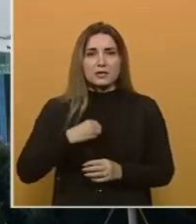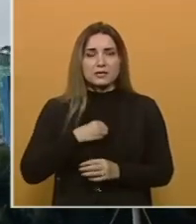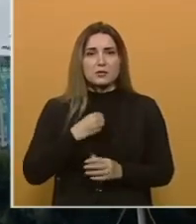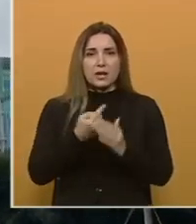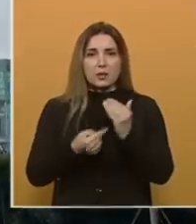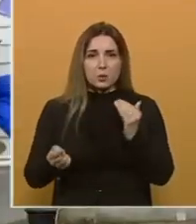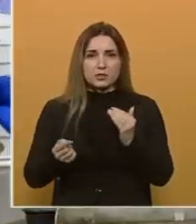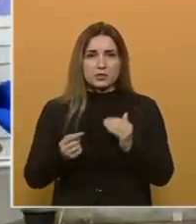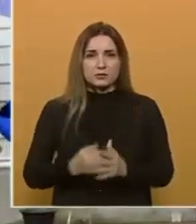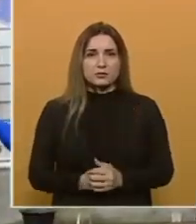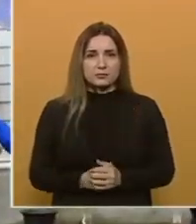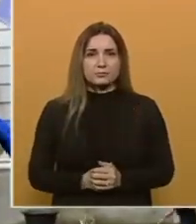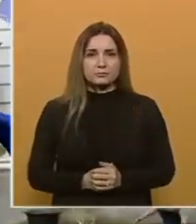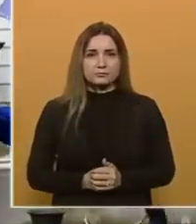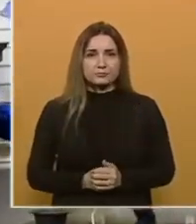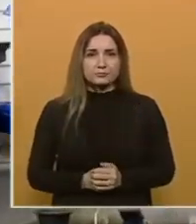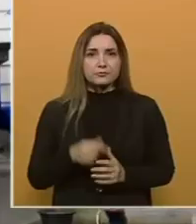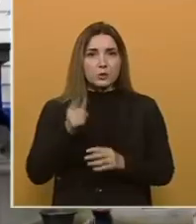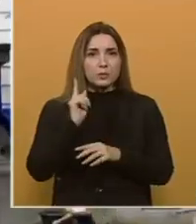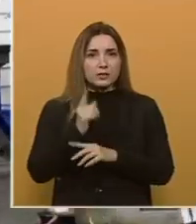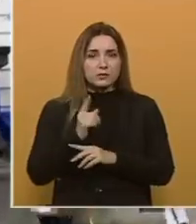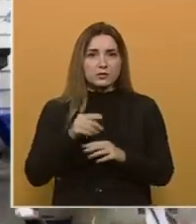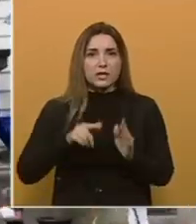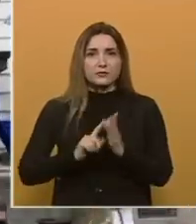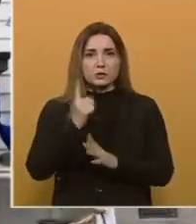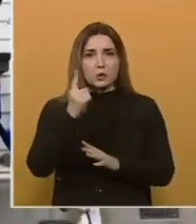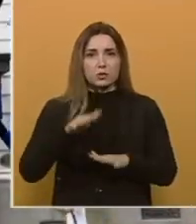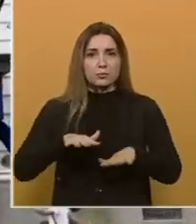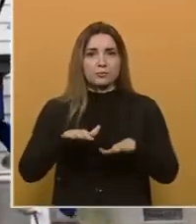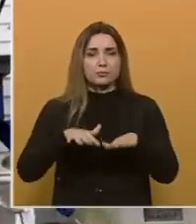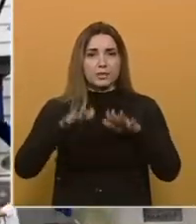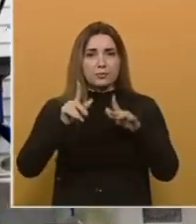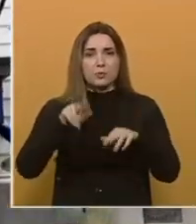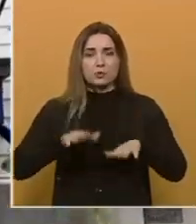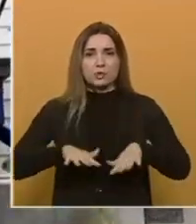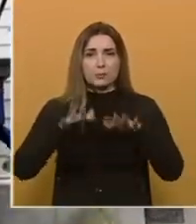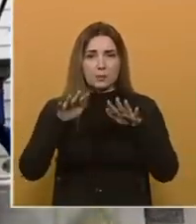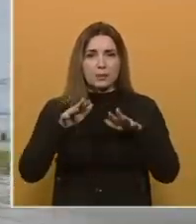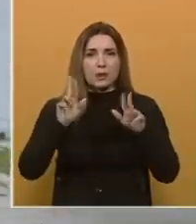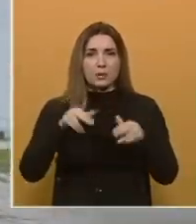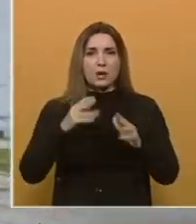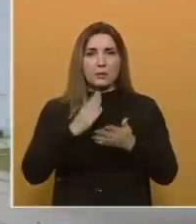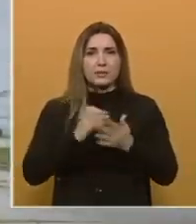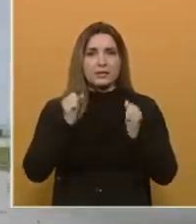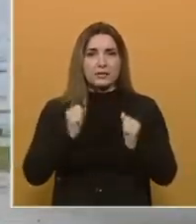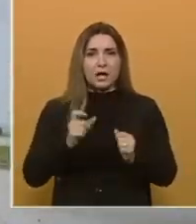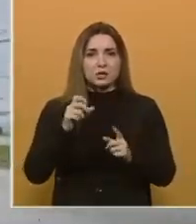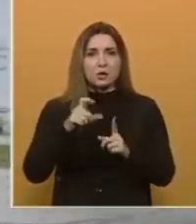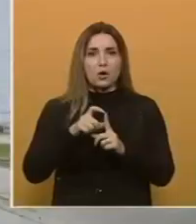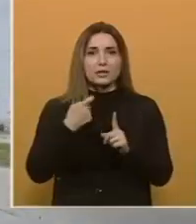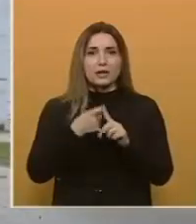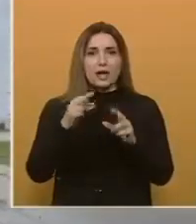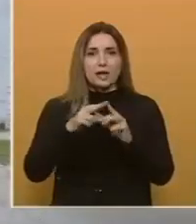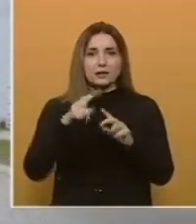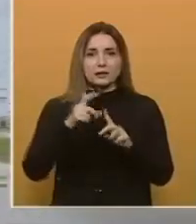posljedice, dodaje nacionalni centar za uragane, upozoravajući na visoku plimu i moguće poplave. Mogao bi biti jačiji i od uragana